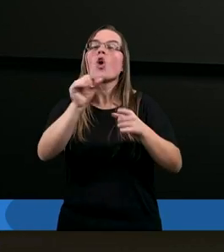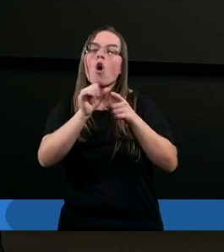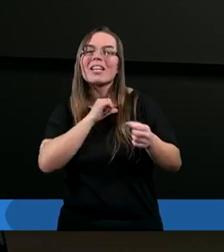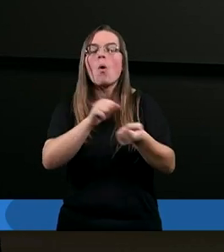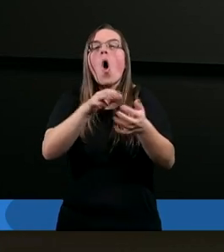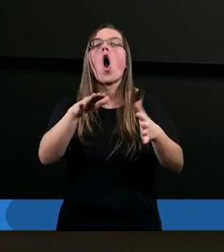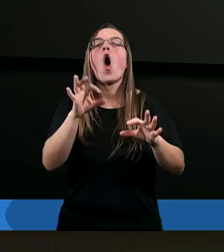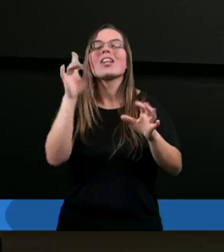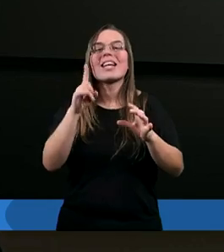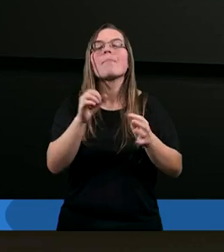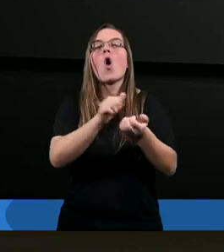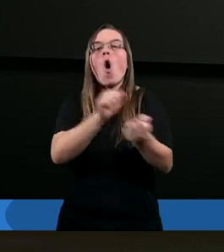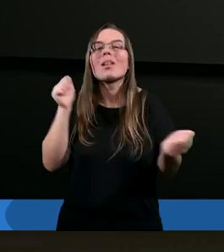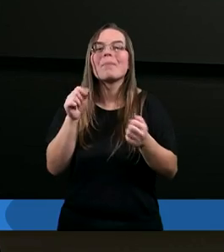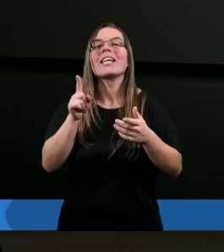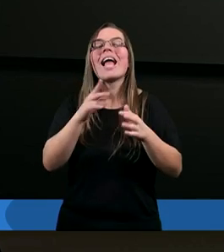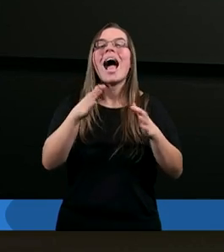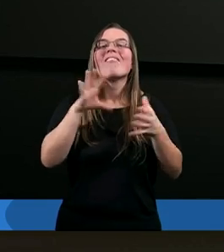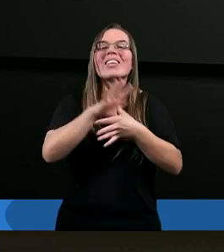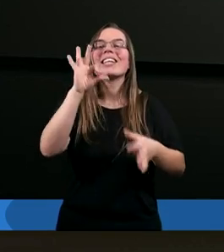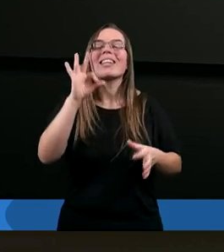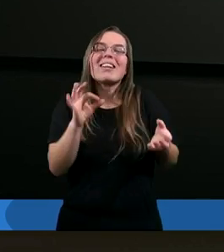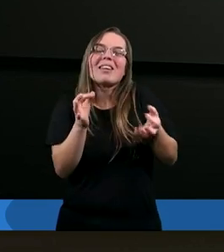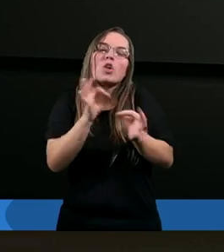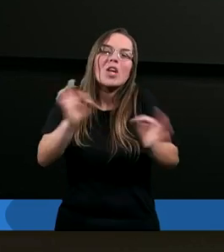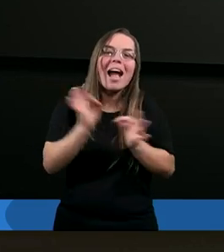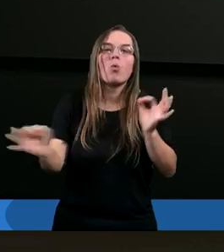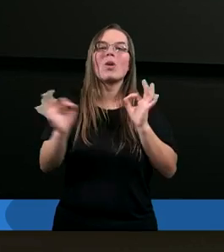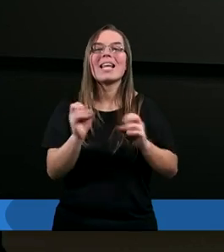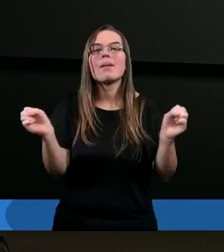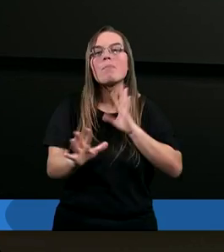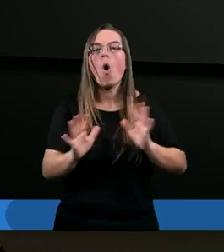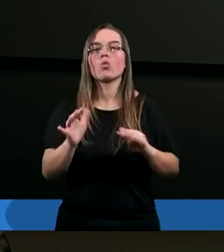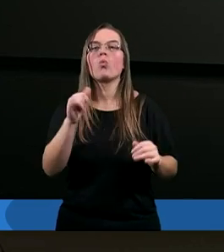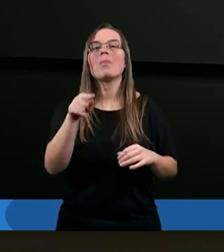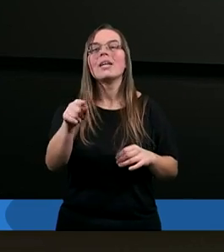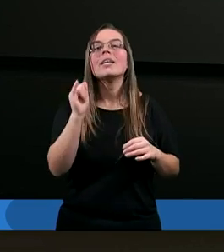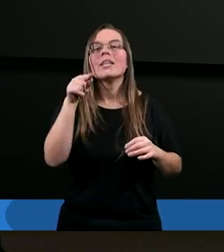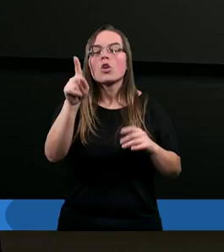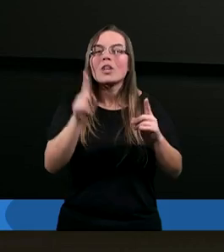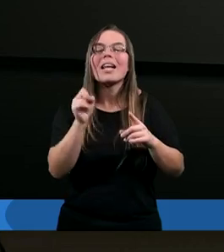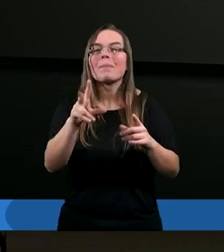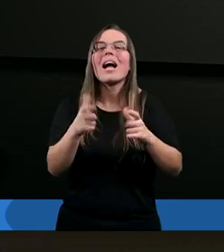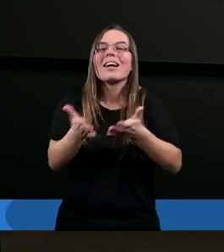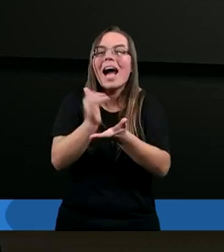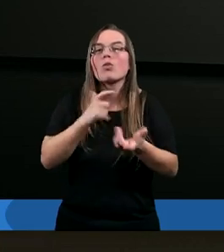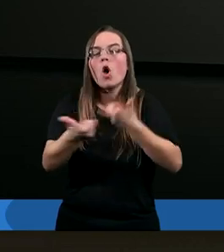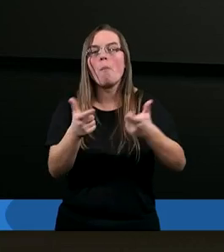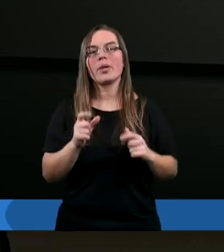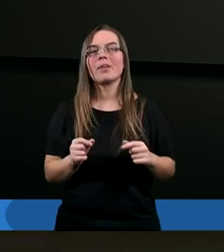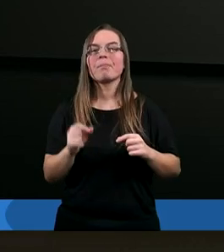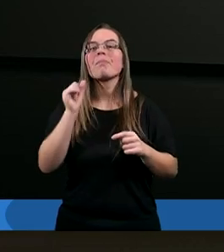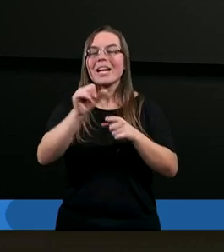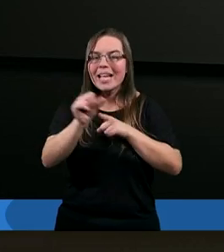odbija. Czasami nawet w taki specyficzny sposób, bo ktoś spróbuje z tym walczyć, a i tak robi to samo. Jest jakaś taka